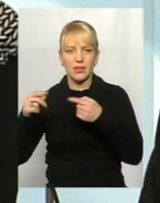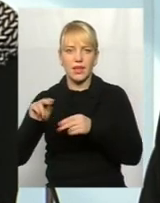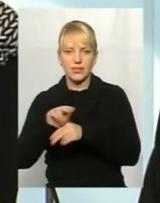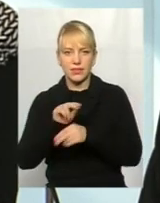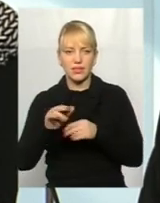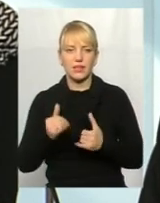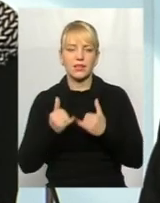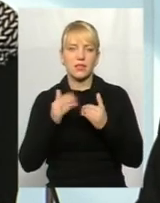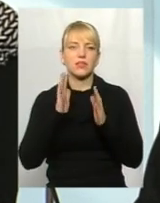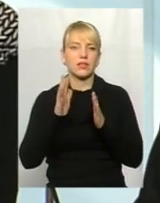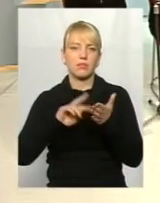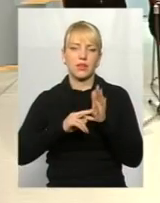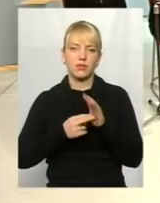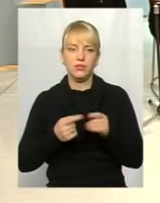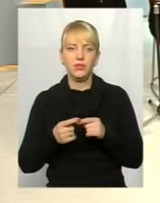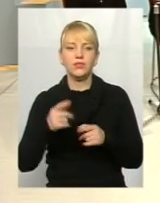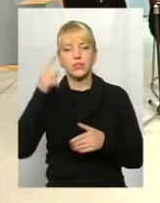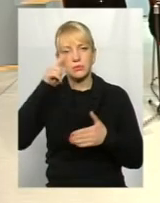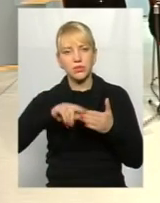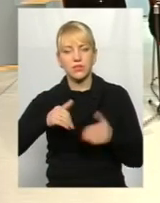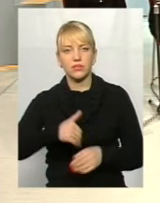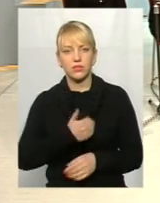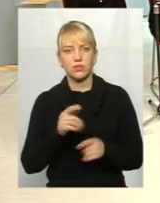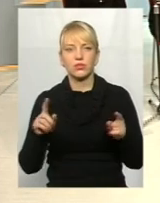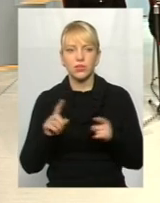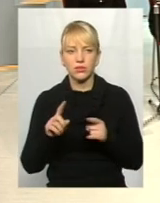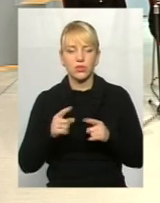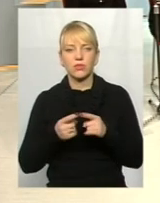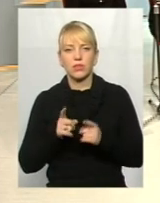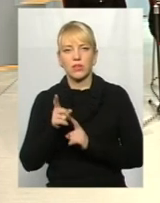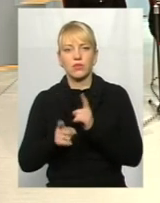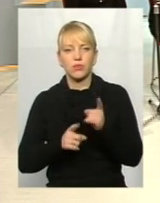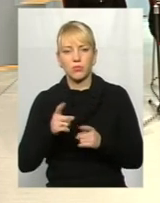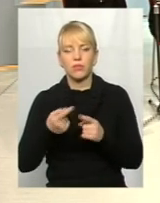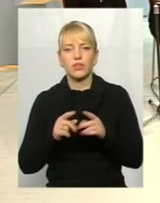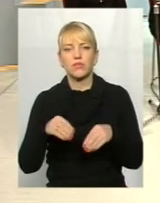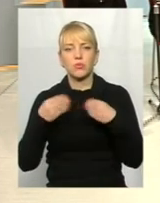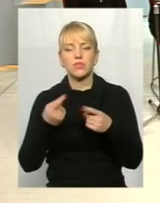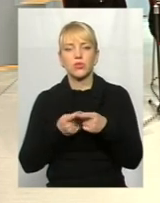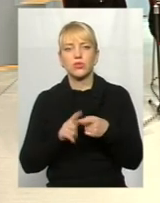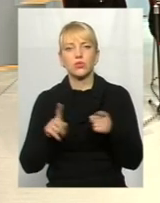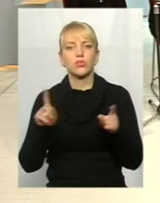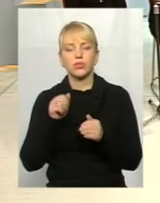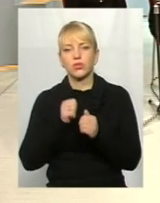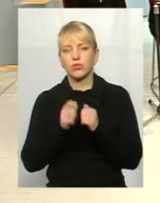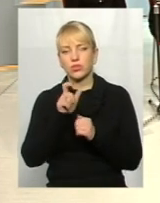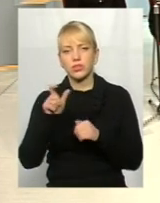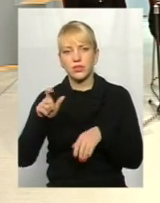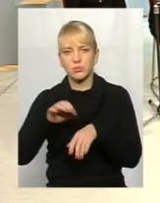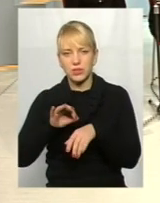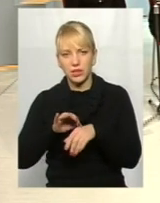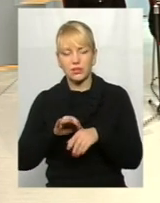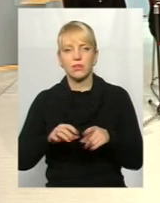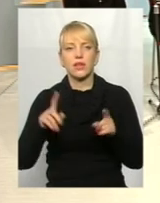поки що тільки плани. Що ж, хочеться сподіватися, що реформування все-таки призведе до того, що кожен з пацієнтів